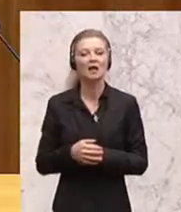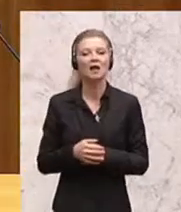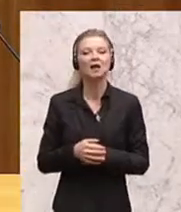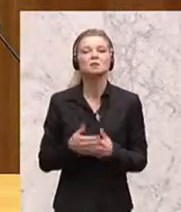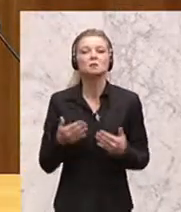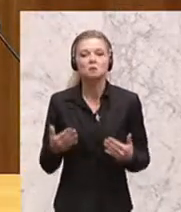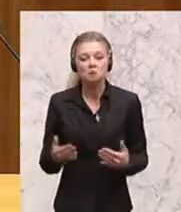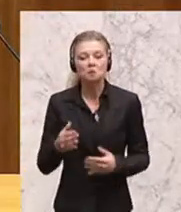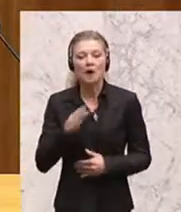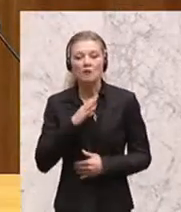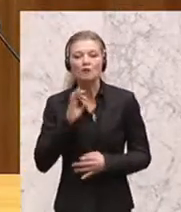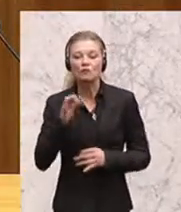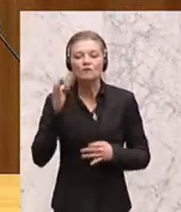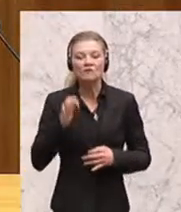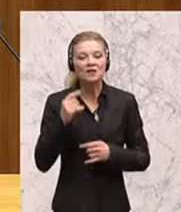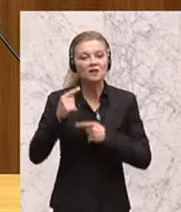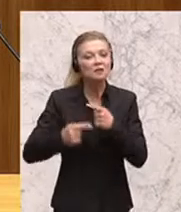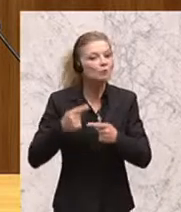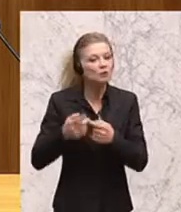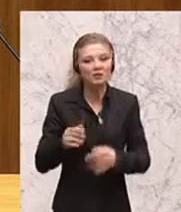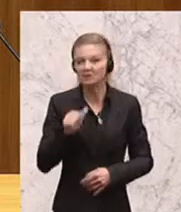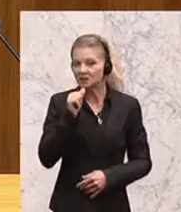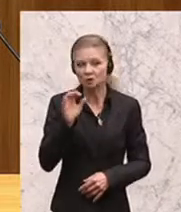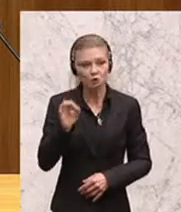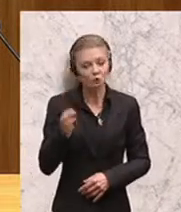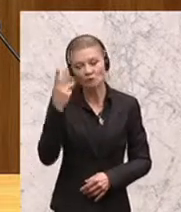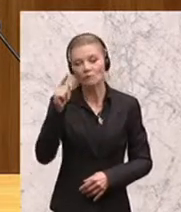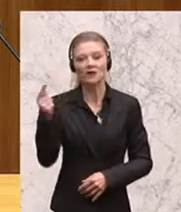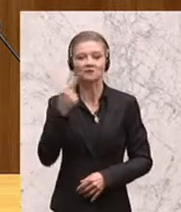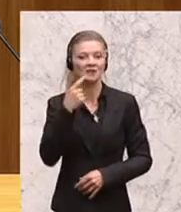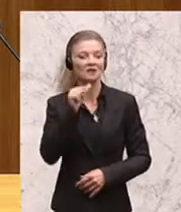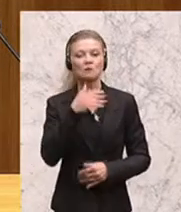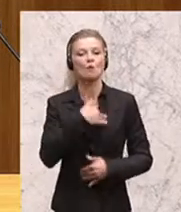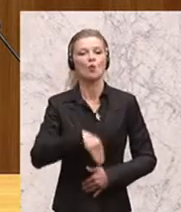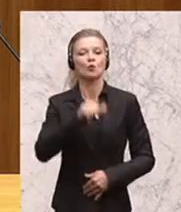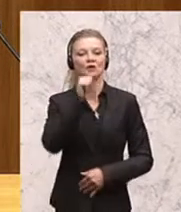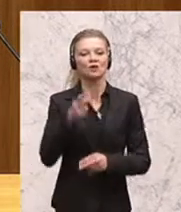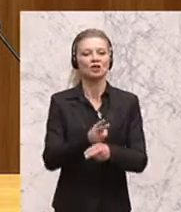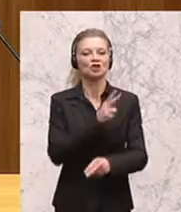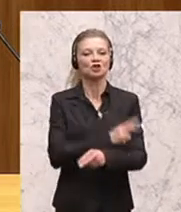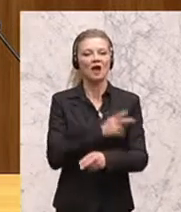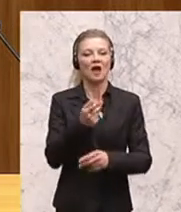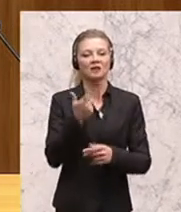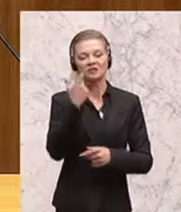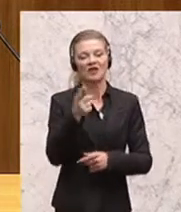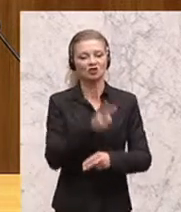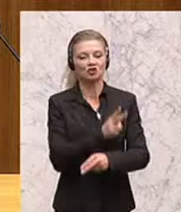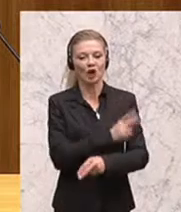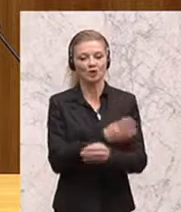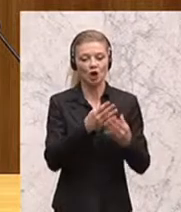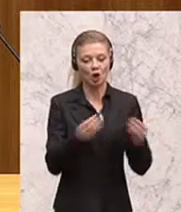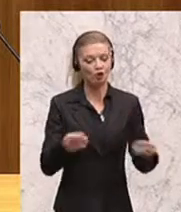Unglück. Wenn er wieder sagt, er will eigentlich keine zwei Staatenlöser, da kann er jetzt zurückrudern, so viel er will. Oder wenn er sagt, wieso gehen denn